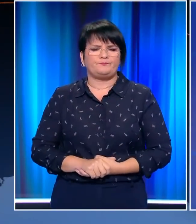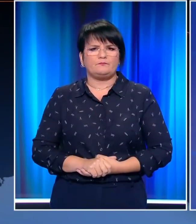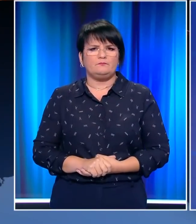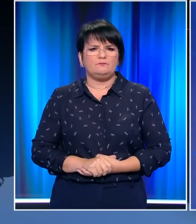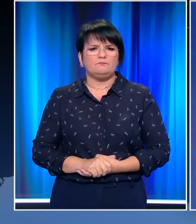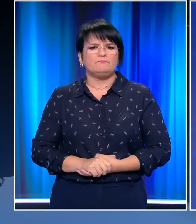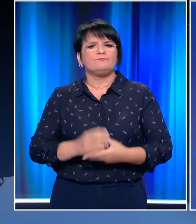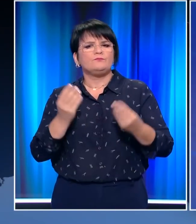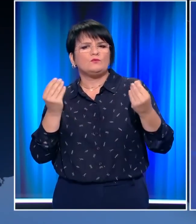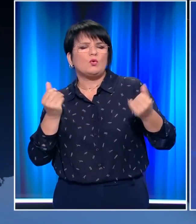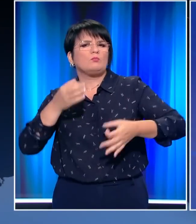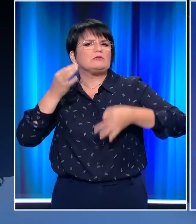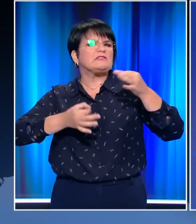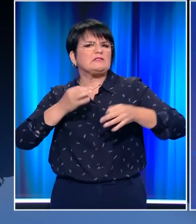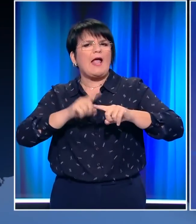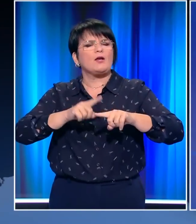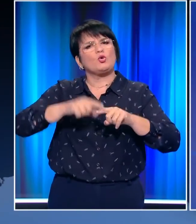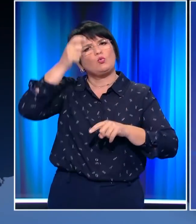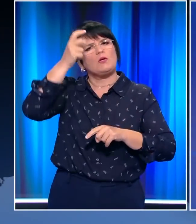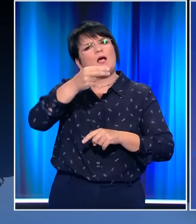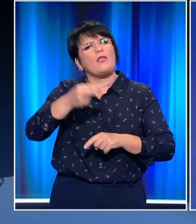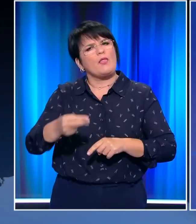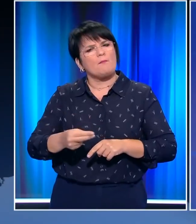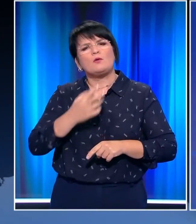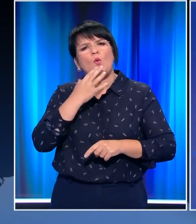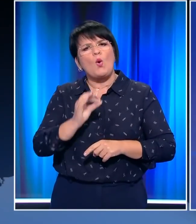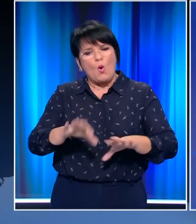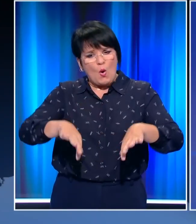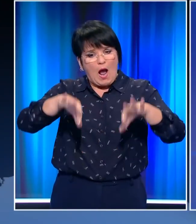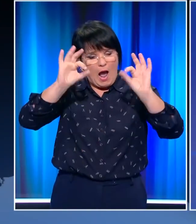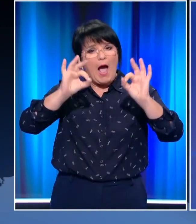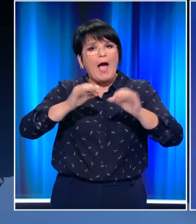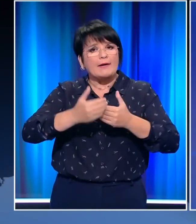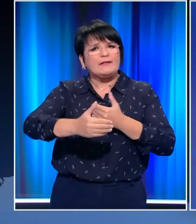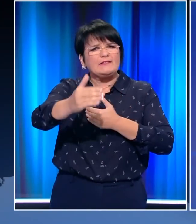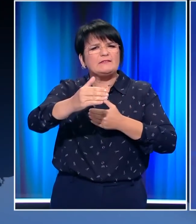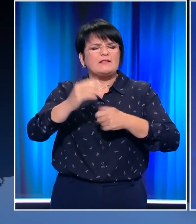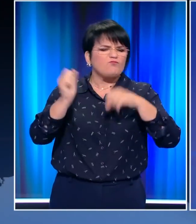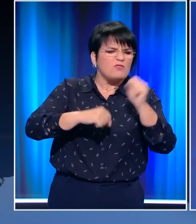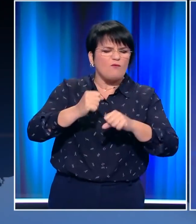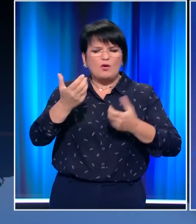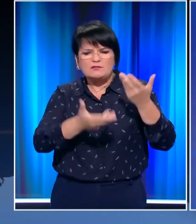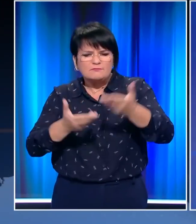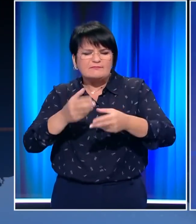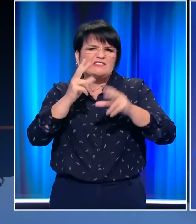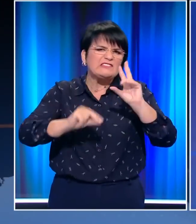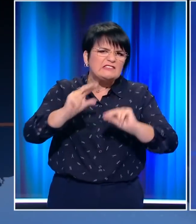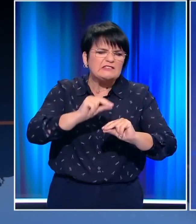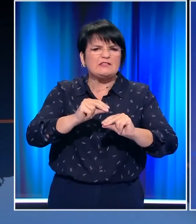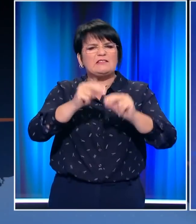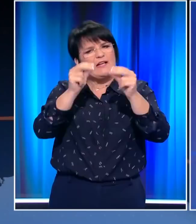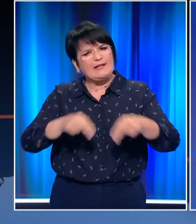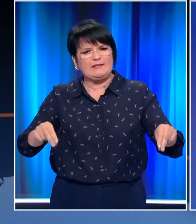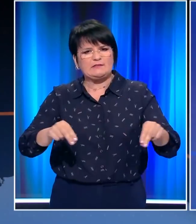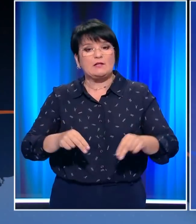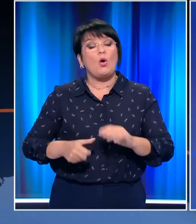Πυκνώνουν οι διπλωματικές διεργασίες στα ελληνοτουρκικά εν ώψη της επανέναρξης των διερευνητικών επαφών. Την ίδια ώρα πάντως, ο Ταγί